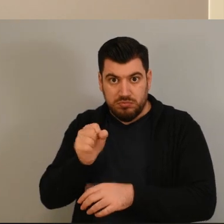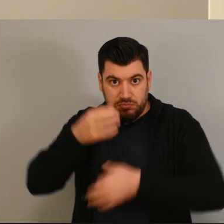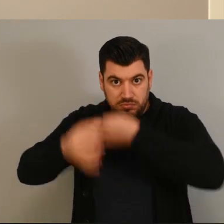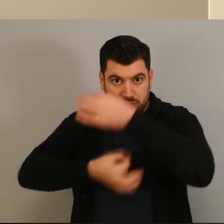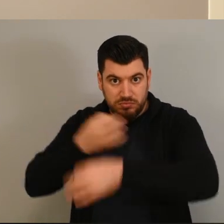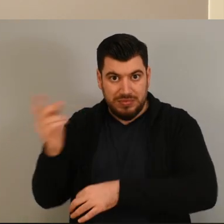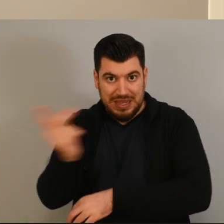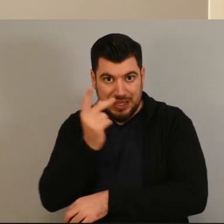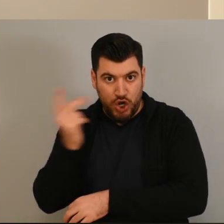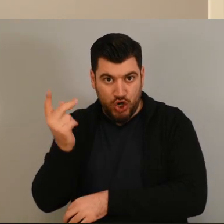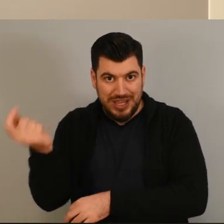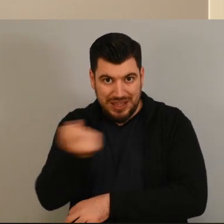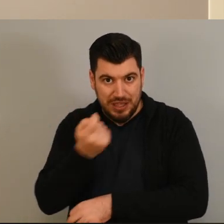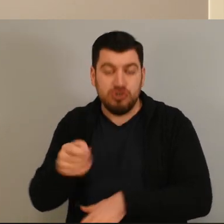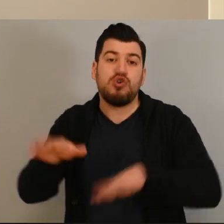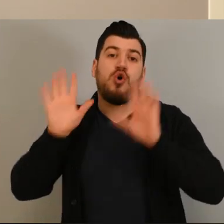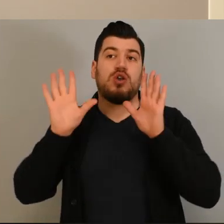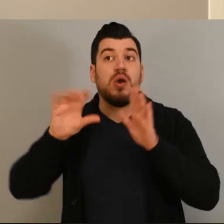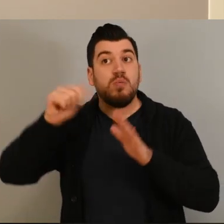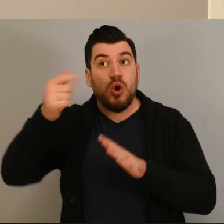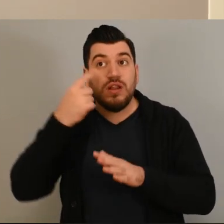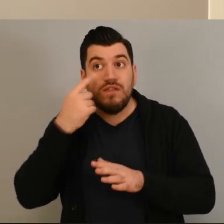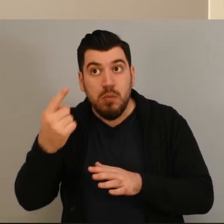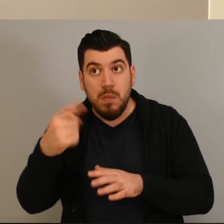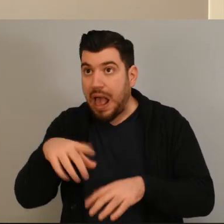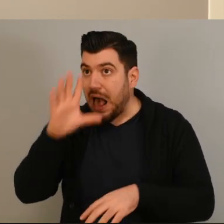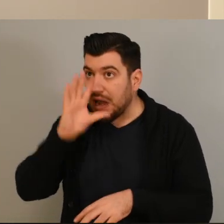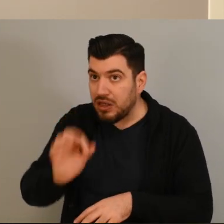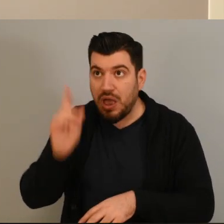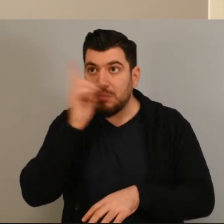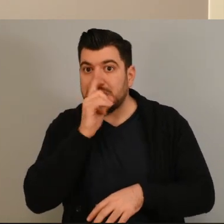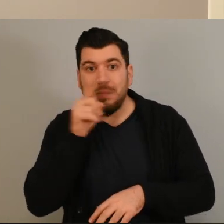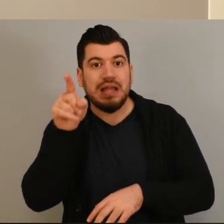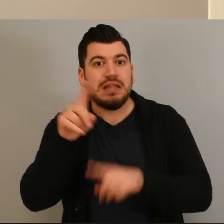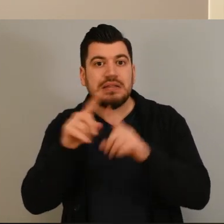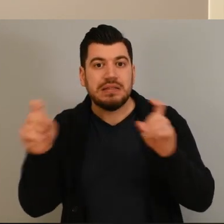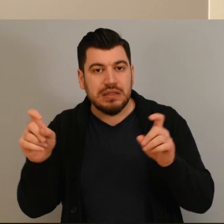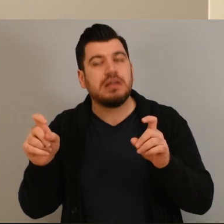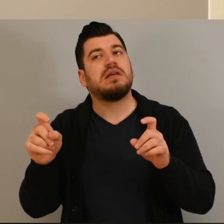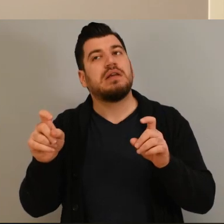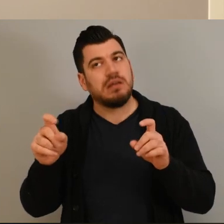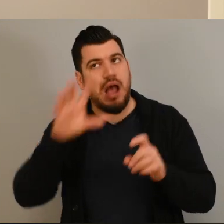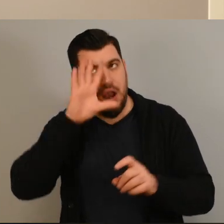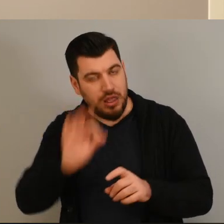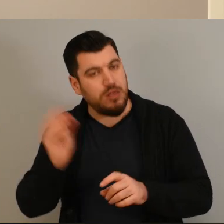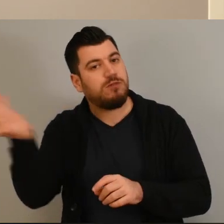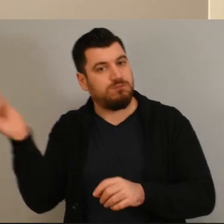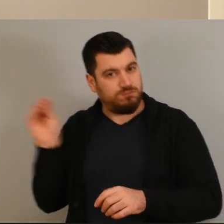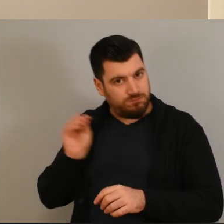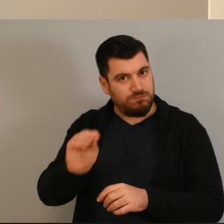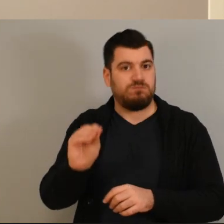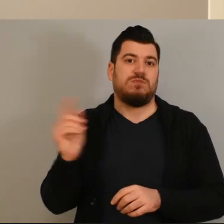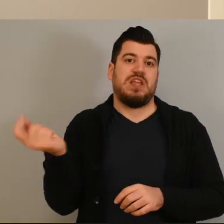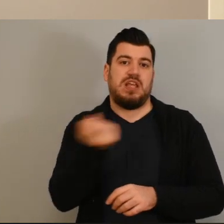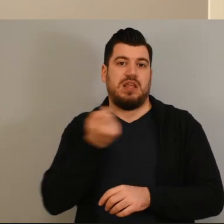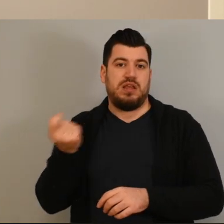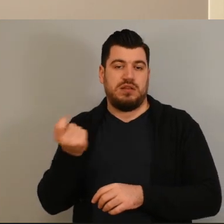ένα mail, μια ενημέρωση, ένα δελτίο τύπου. Και βέβαια σχολιάζουμε και θέλουμε να δημιουργούμε προβληματισμό για την